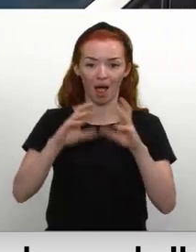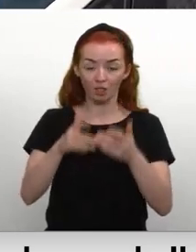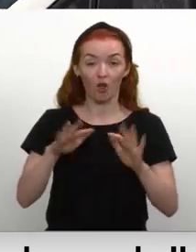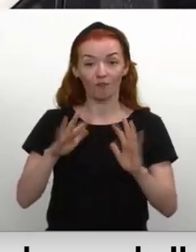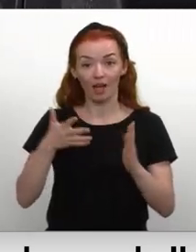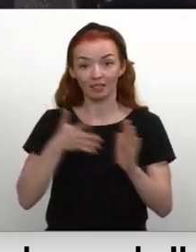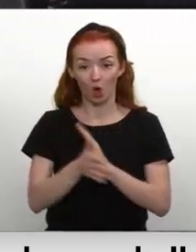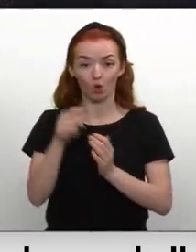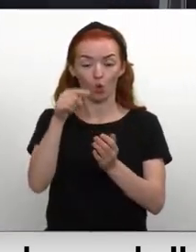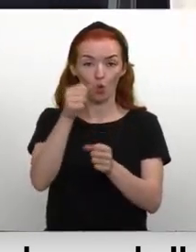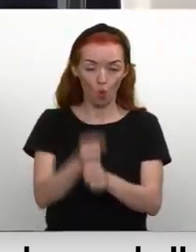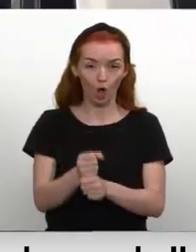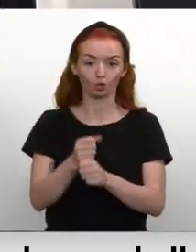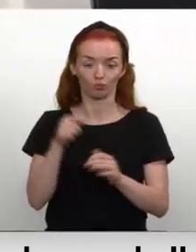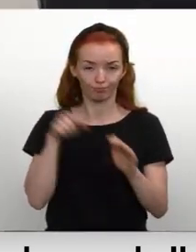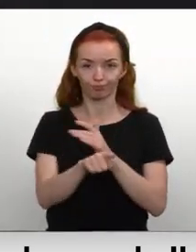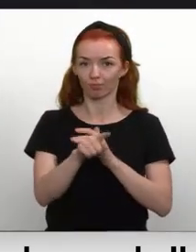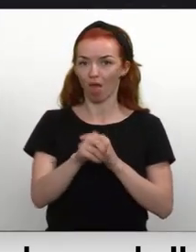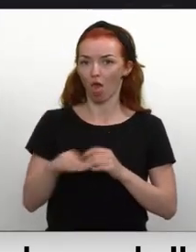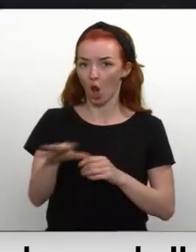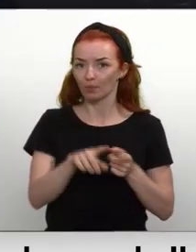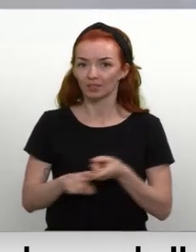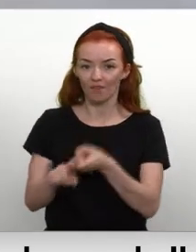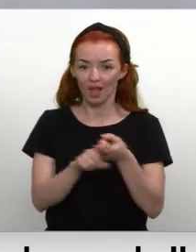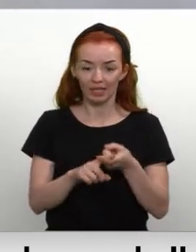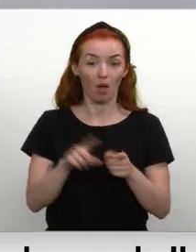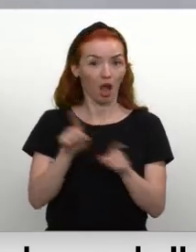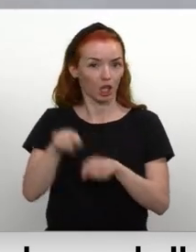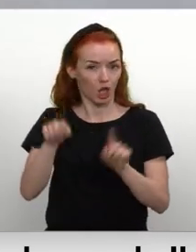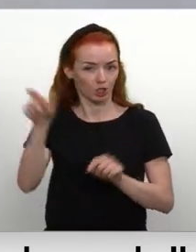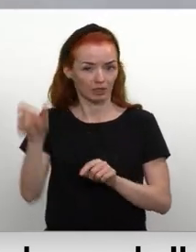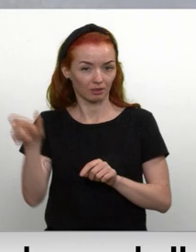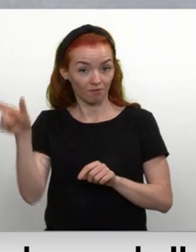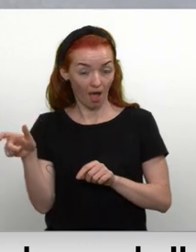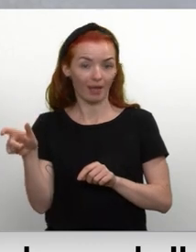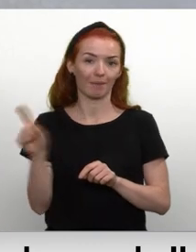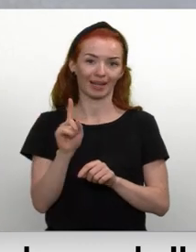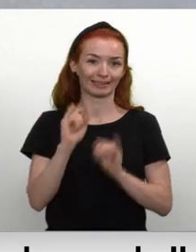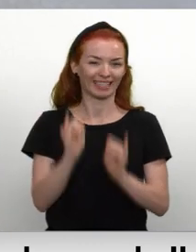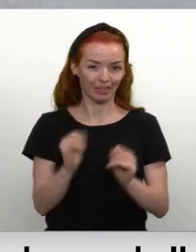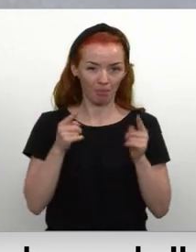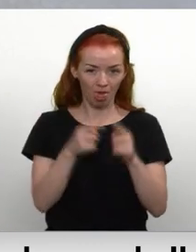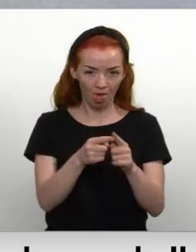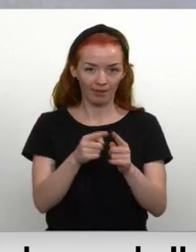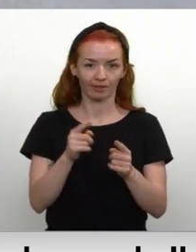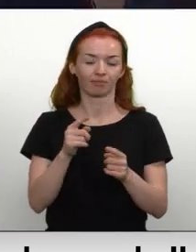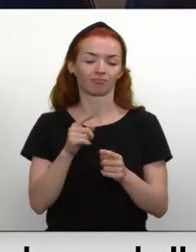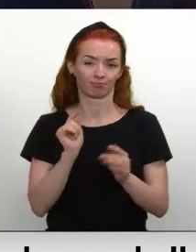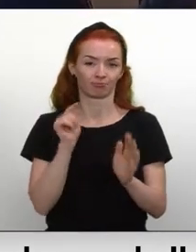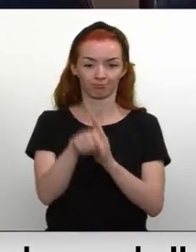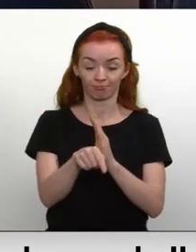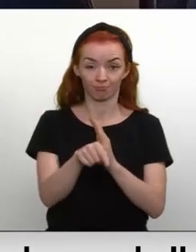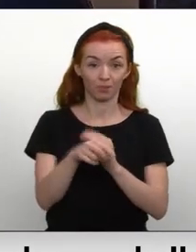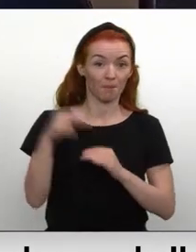ar ostu iekļūstu tā kā no Eiropas Savienībā var nokļūst atiecīgi cilvēki labu vai netik labu nodomu vadīti.